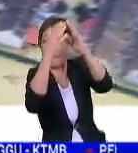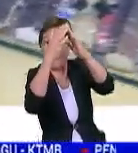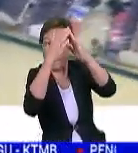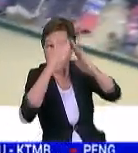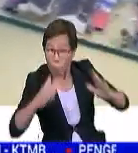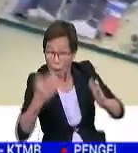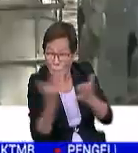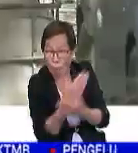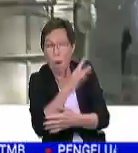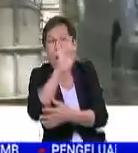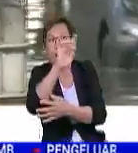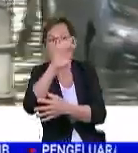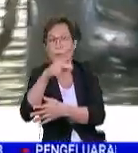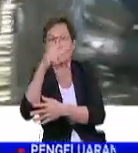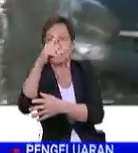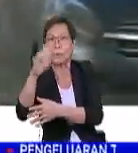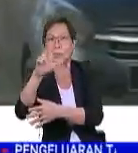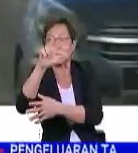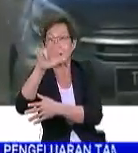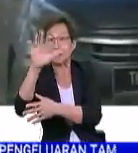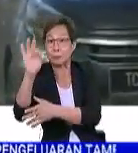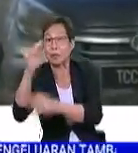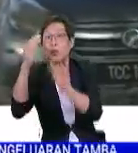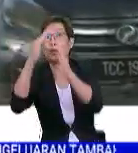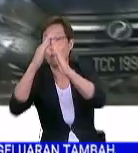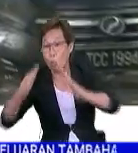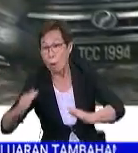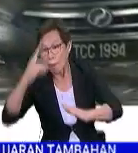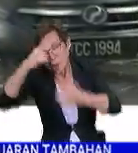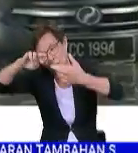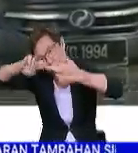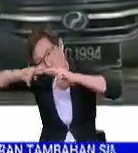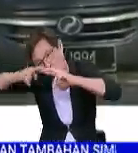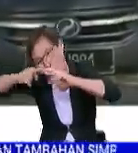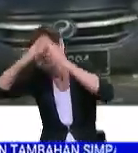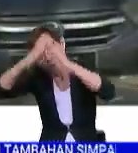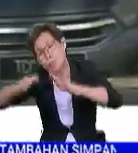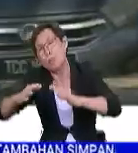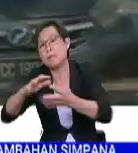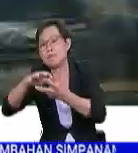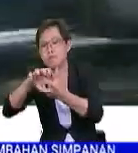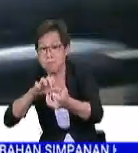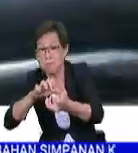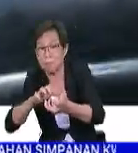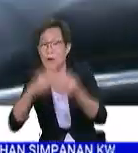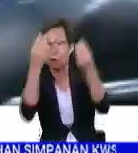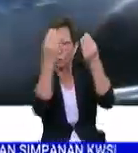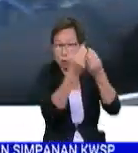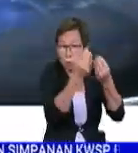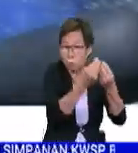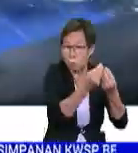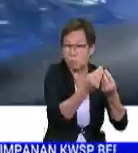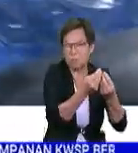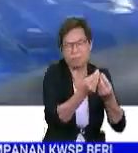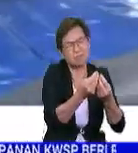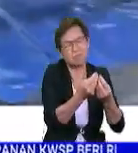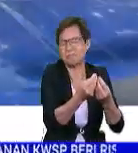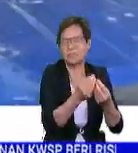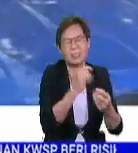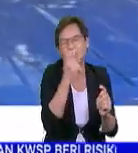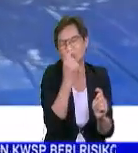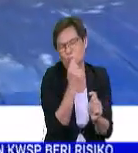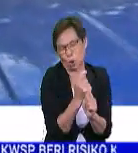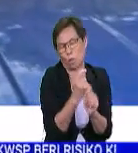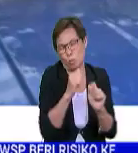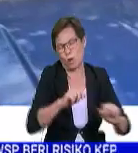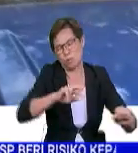dan 8,139 lagi bagi baik pulih rumah yang terjejas. Jumlah itu tidak statik sebaliknya,